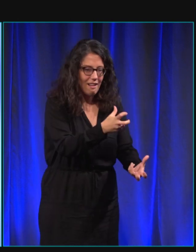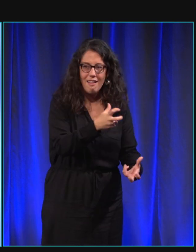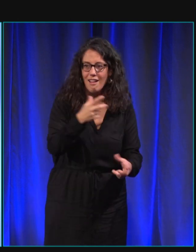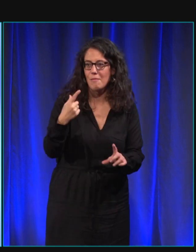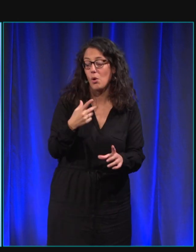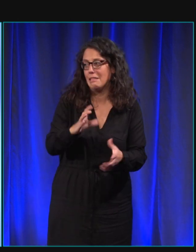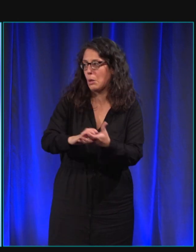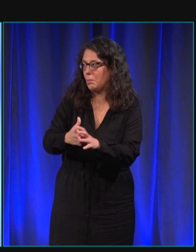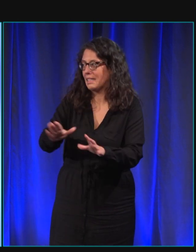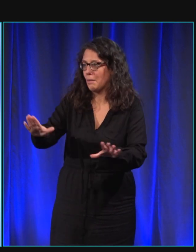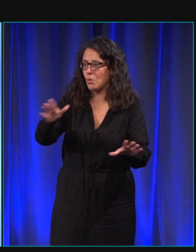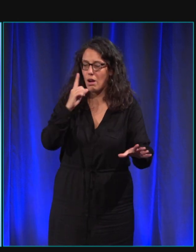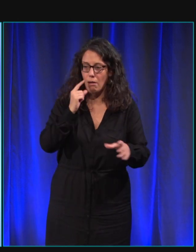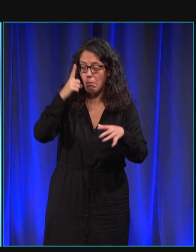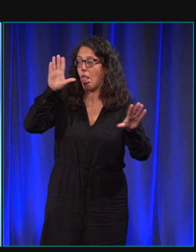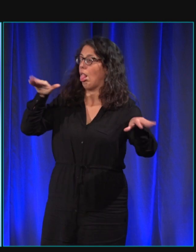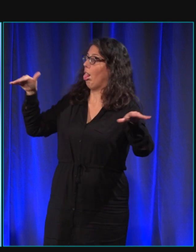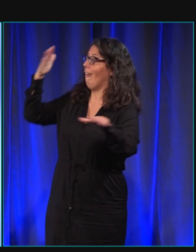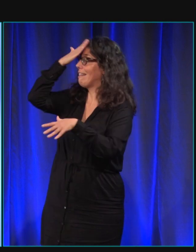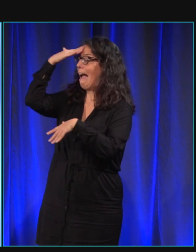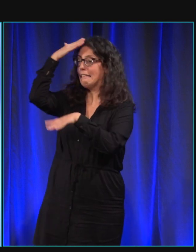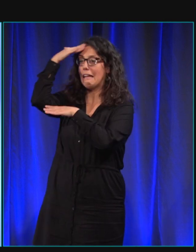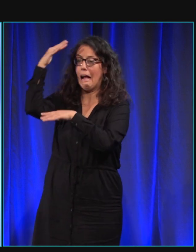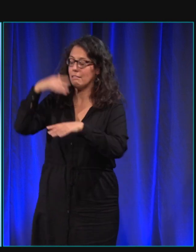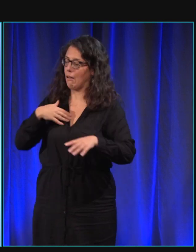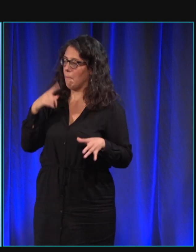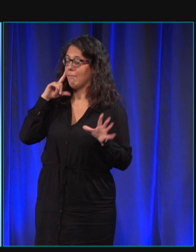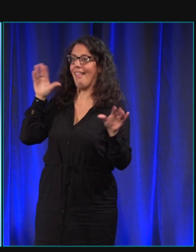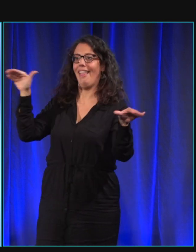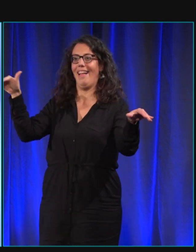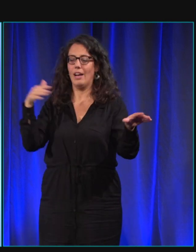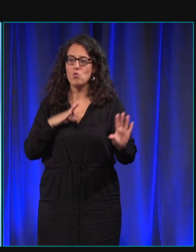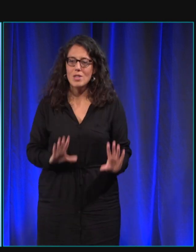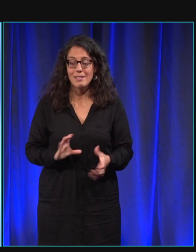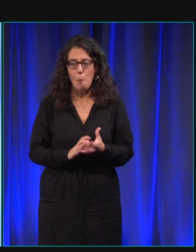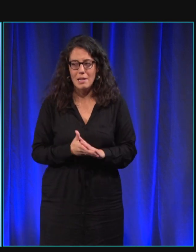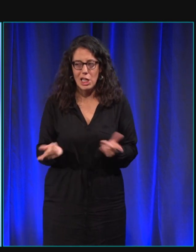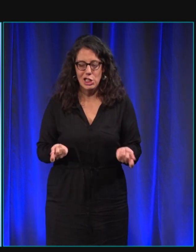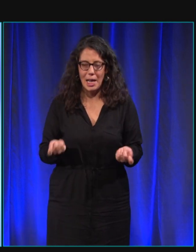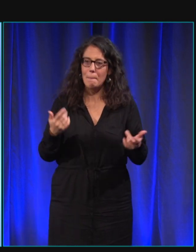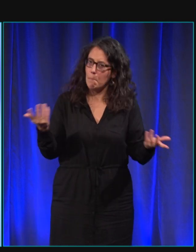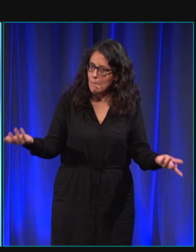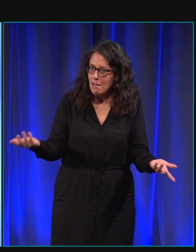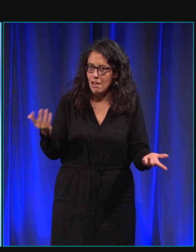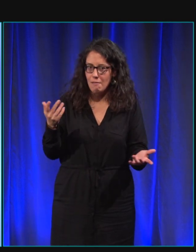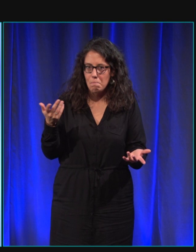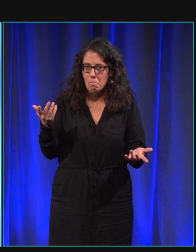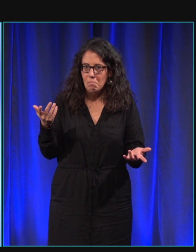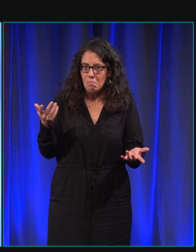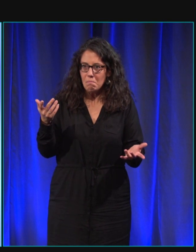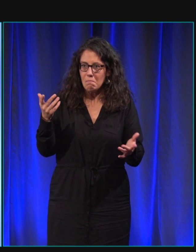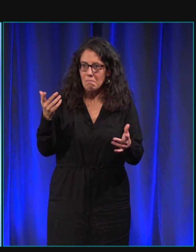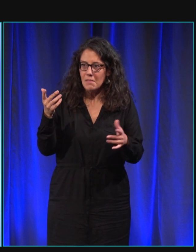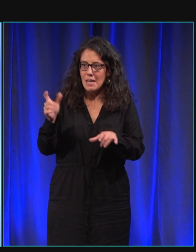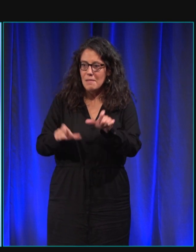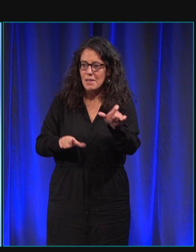qu'ils soient en permanence déconcentrés par la caresse de la personne mais des gens qui peuvent être à mon